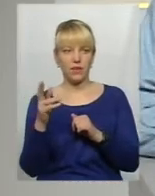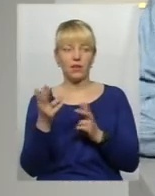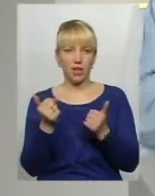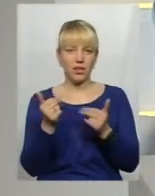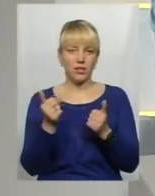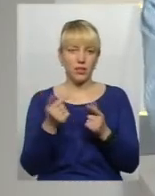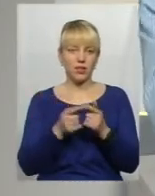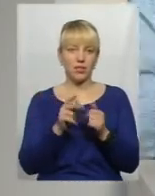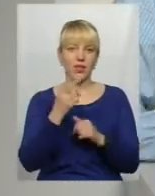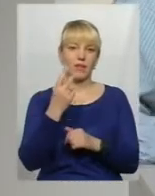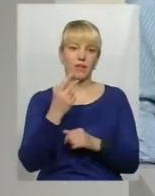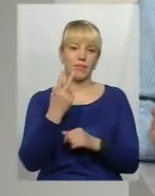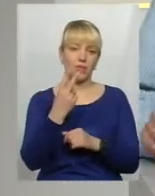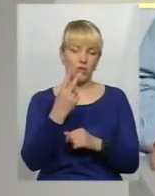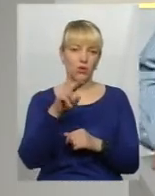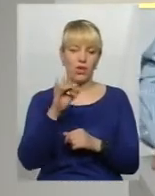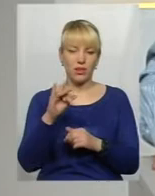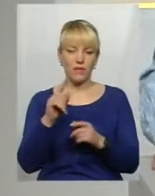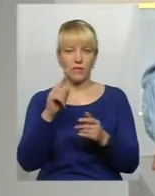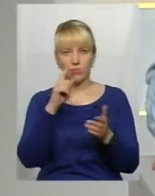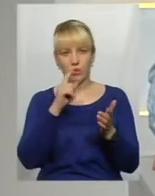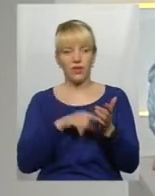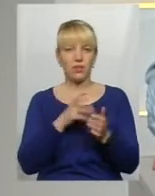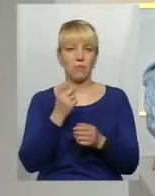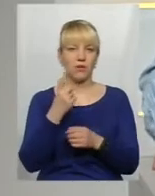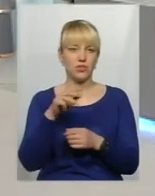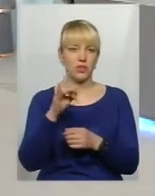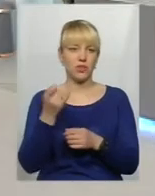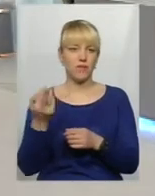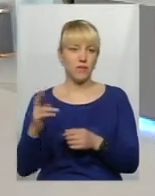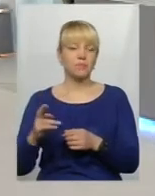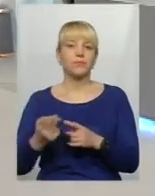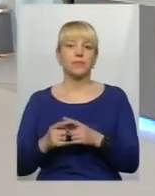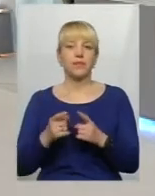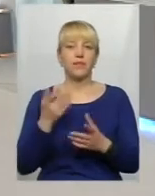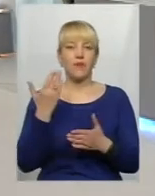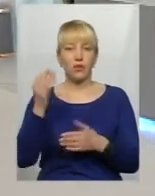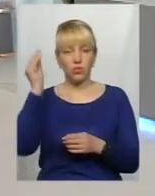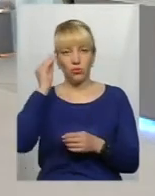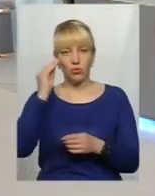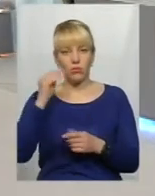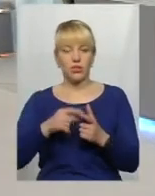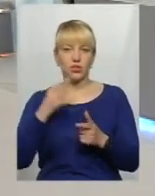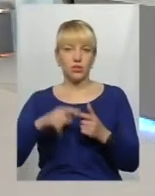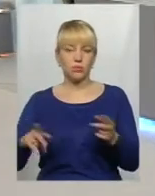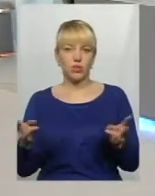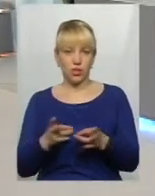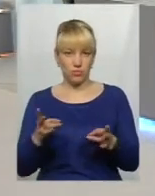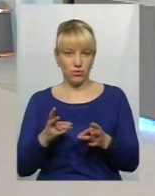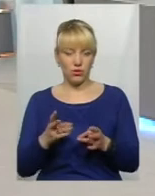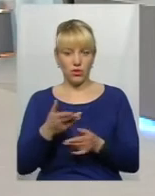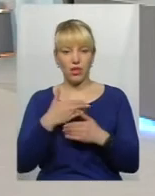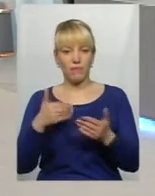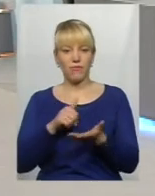само, так, воно пересікається з першим. Ось, ваша думка, чи потрібно все ж таки нам